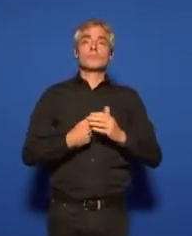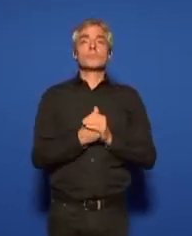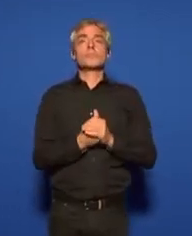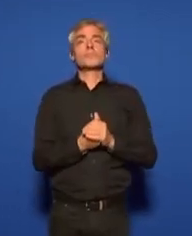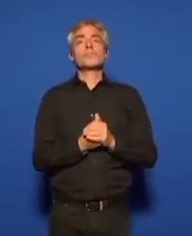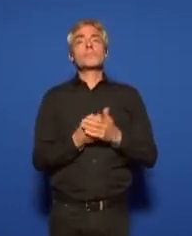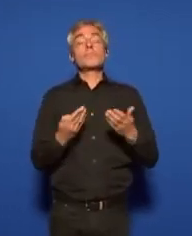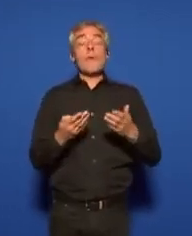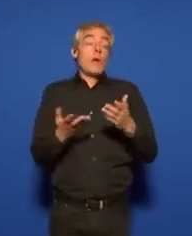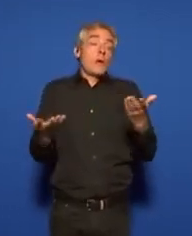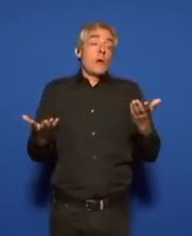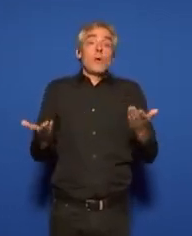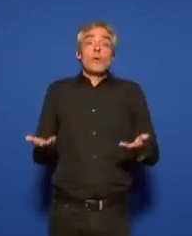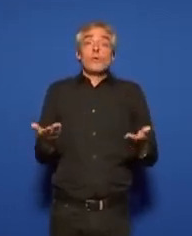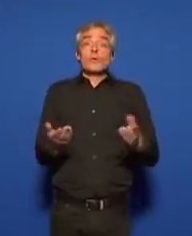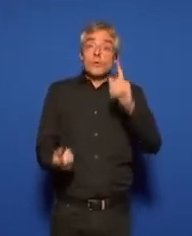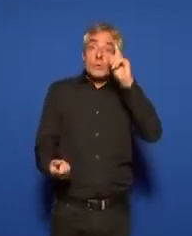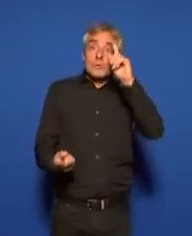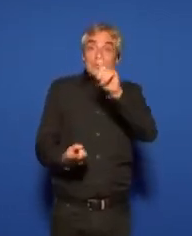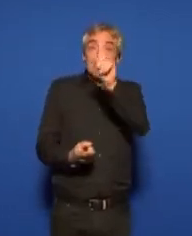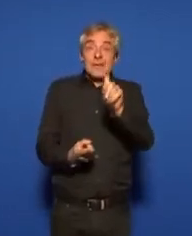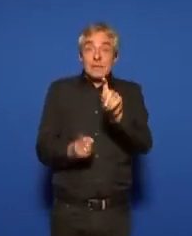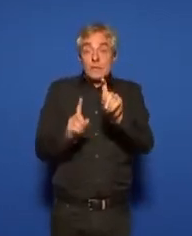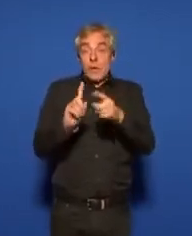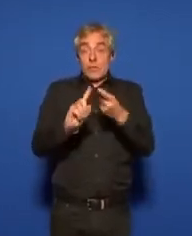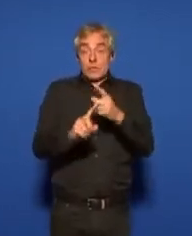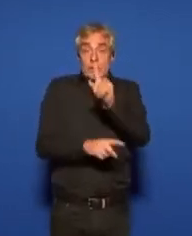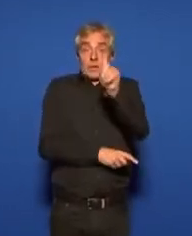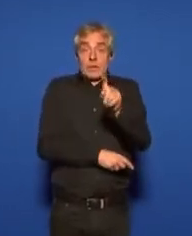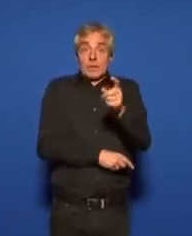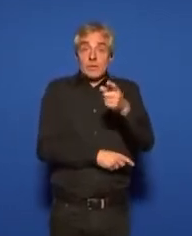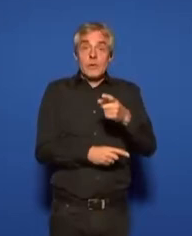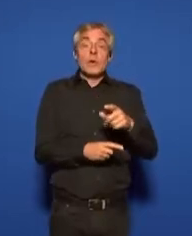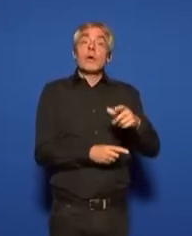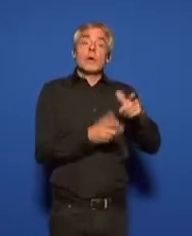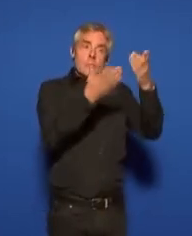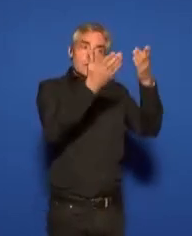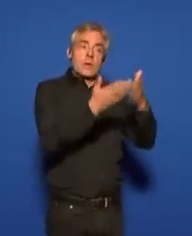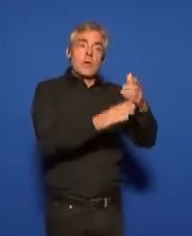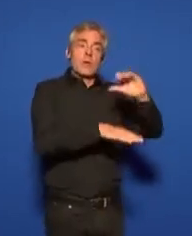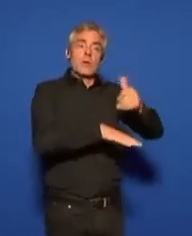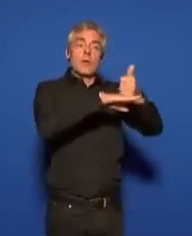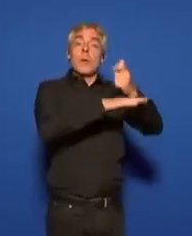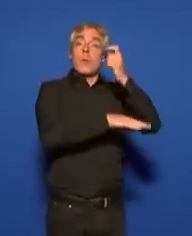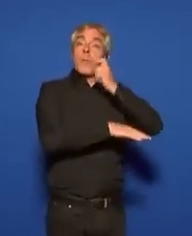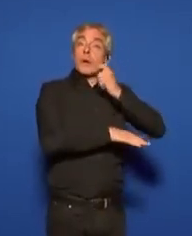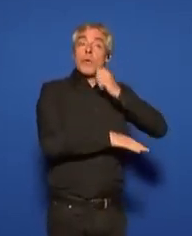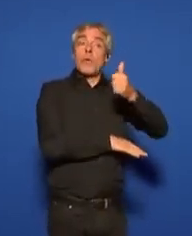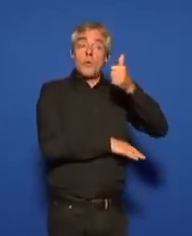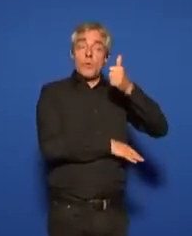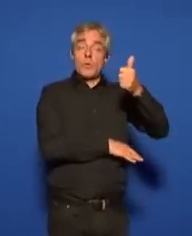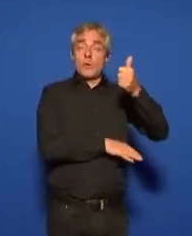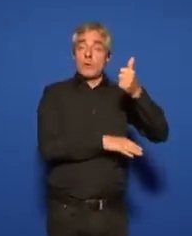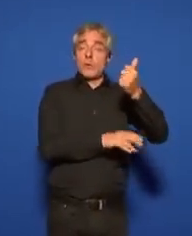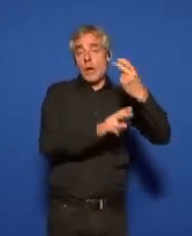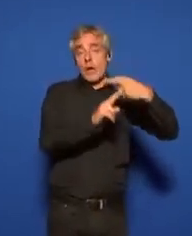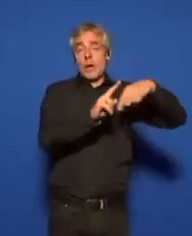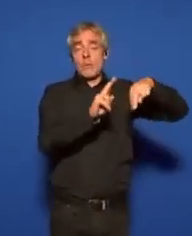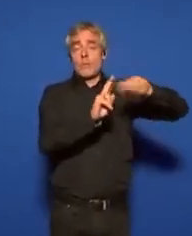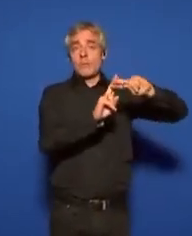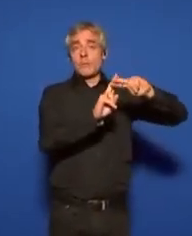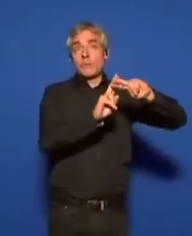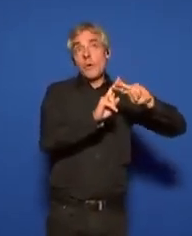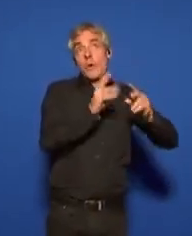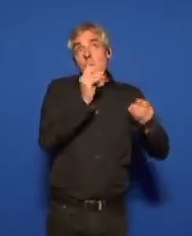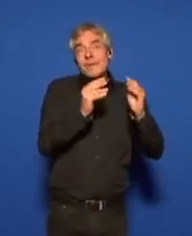La grande question qui se pose, au fond, la grande question à laquelle Emmanuel Macron a apporté une réponse